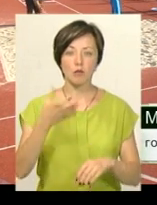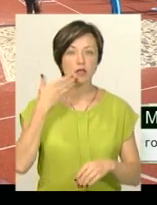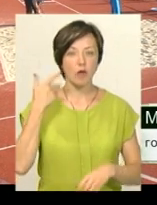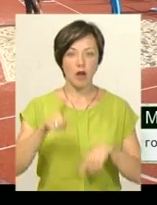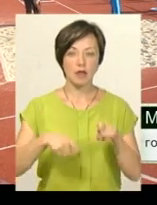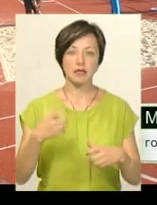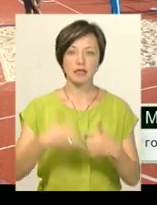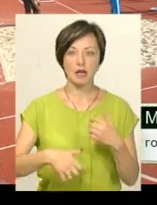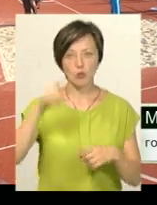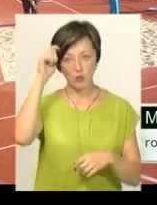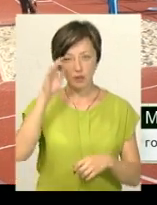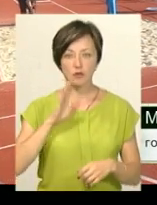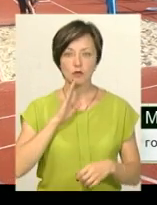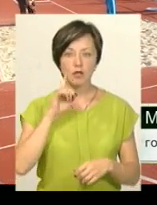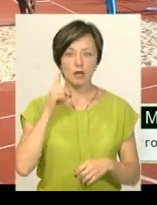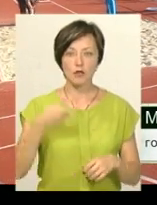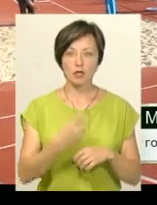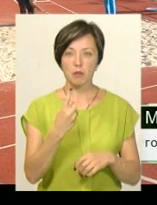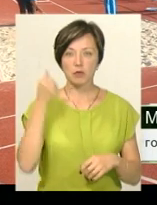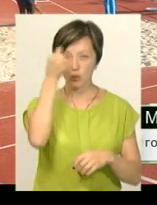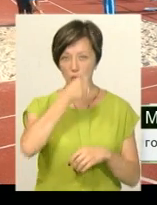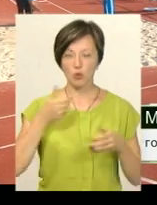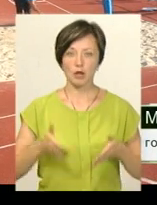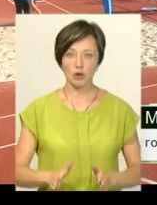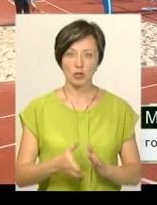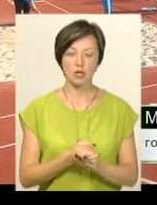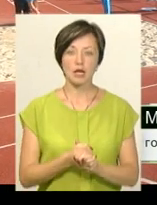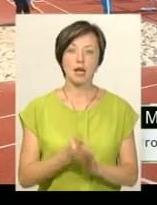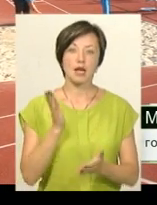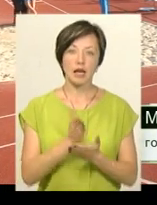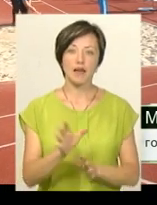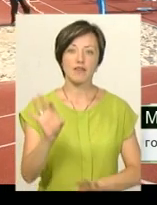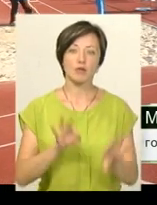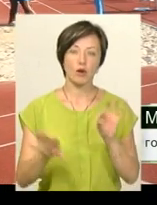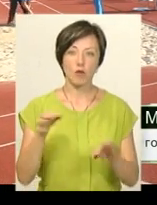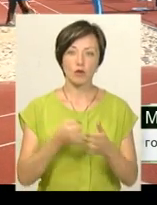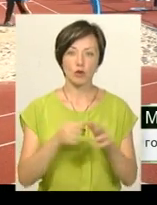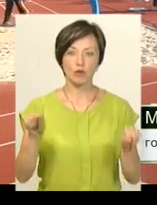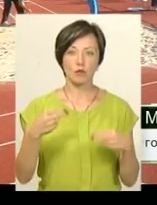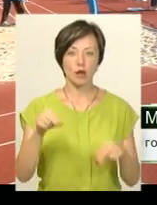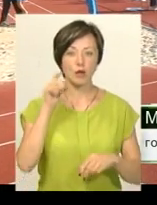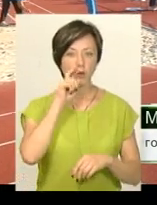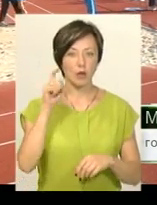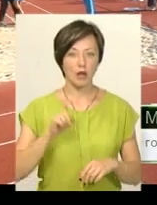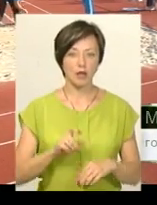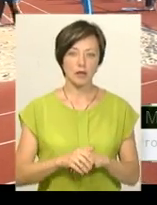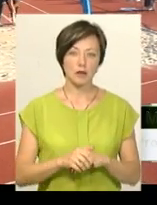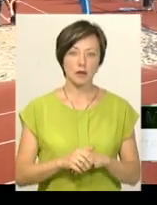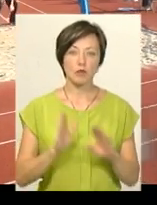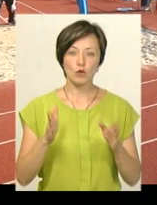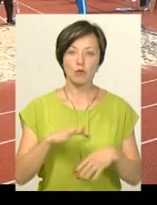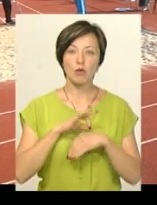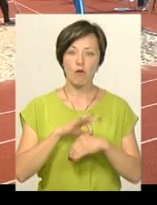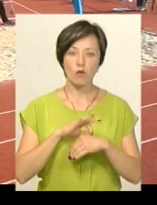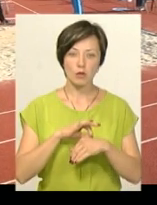серед юнаків та дівчат 2001 року народження. Він є відбірковим до чемпіонату України, який буде